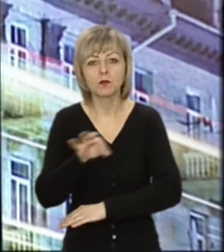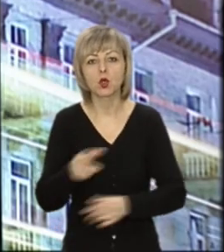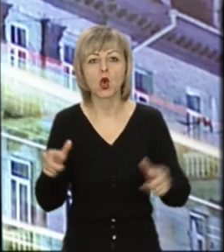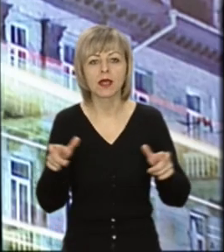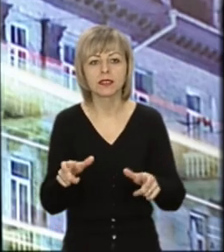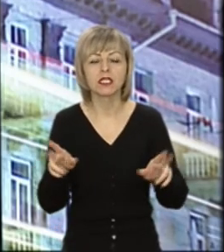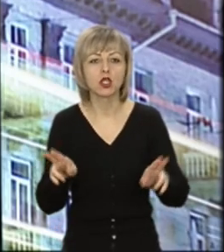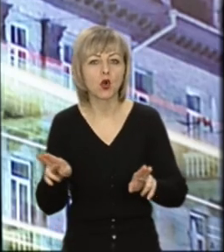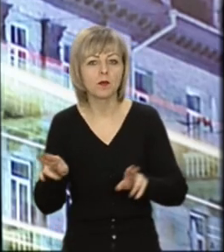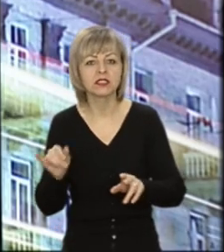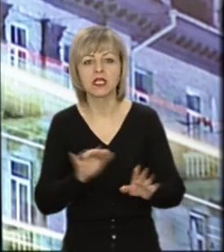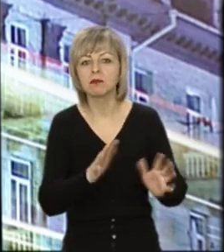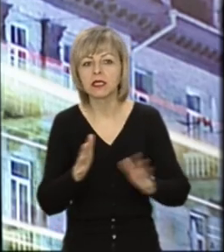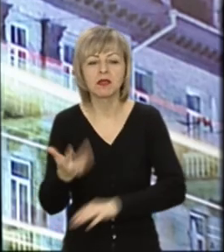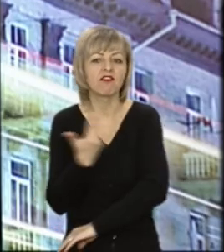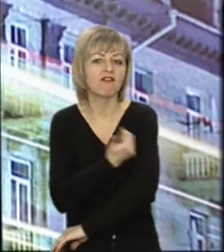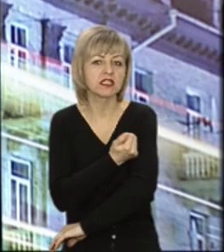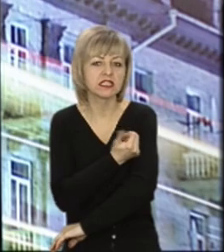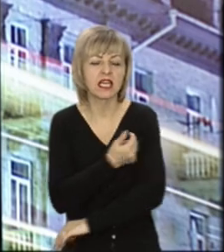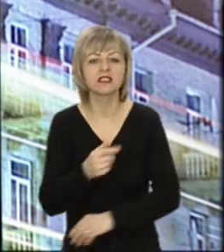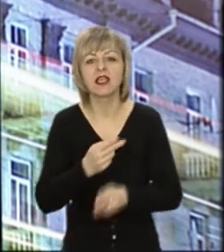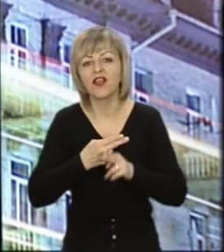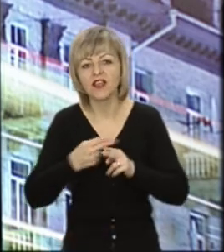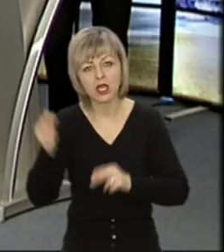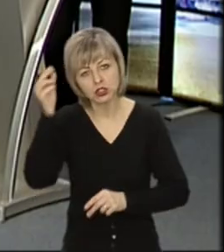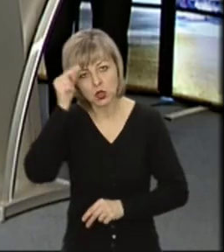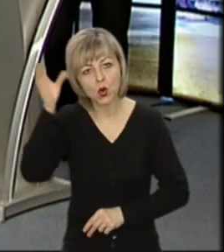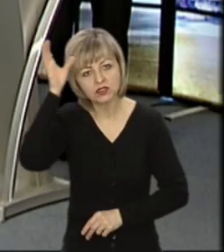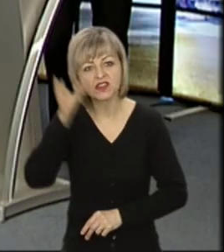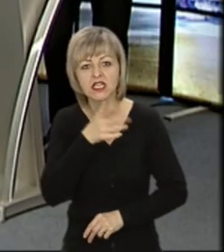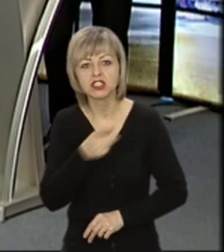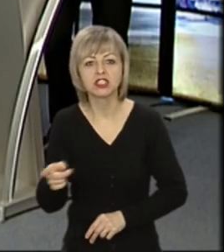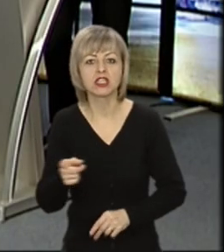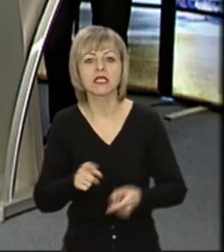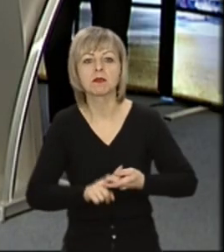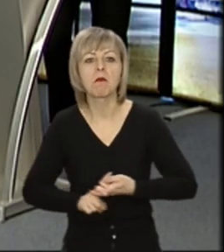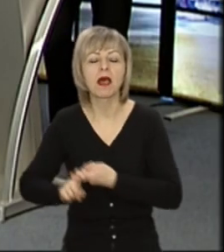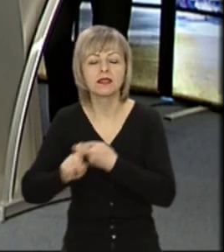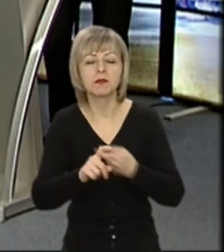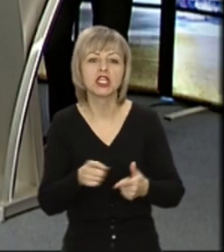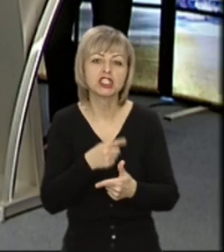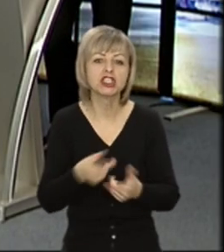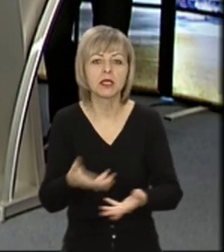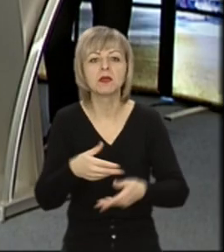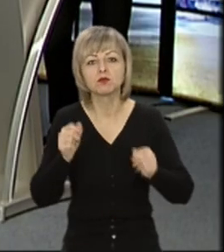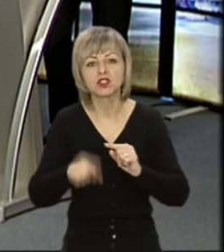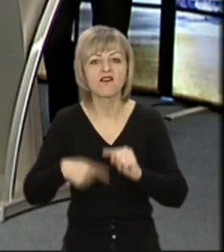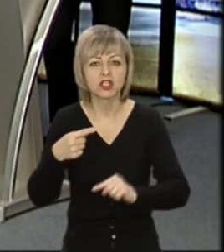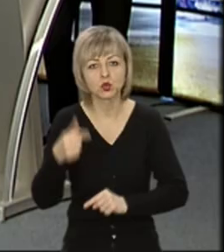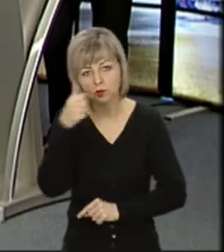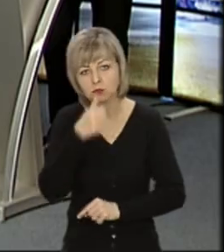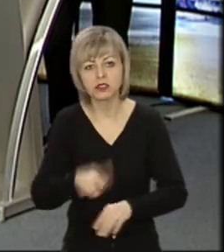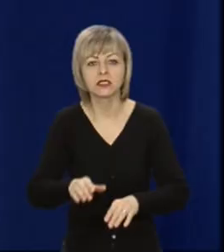карантинні обмеження, перебіг вакцинації та якість у світу у час пандемії, а також про те, чи зможемо ми нарешті наступного року